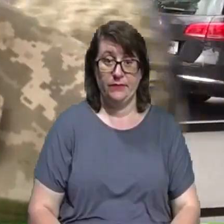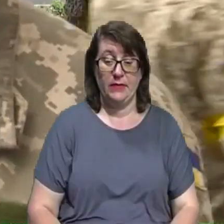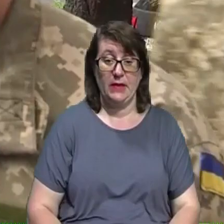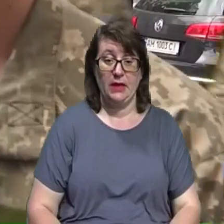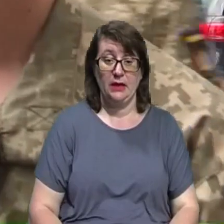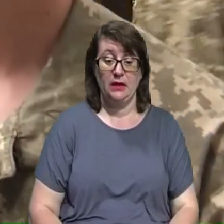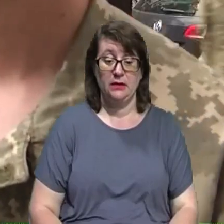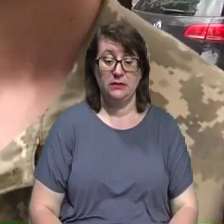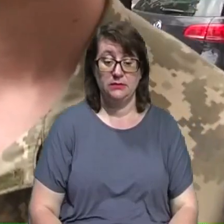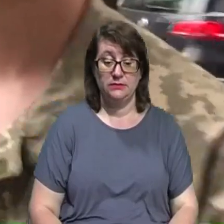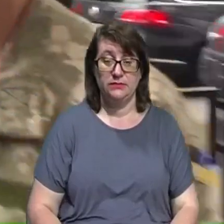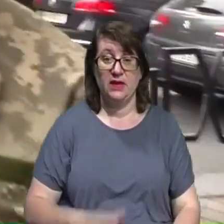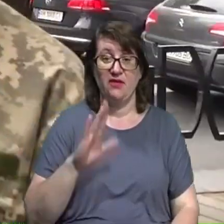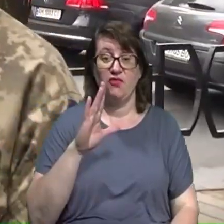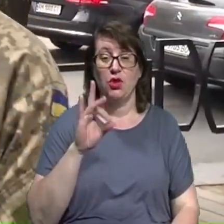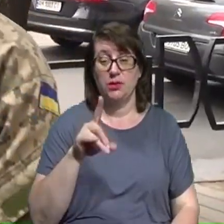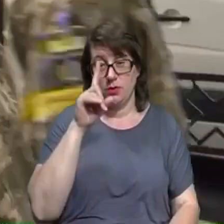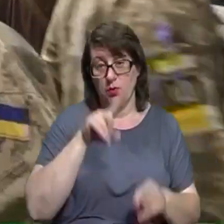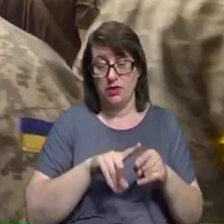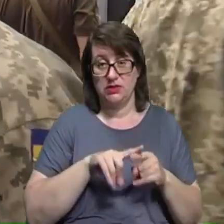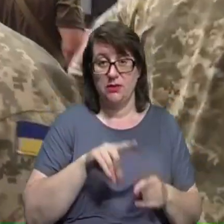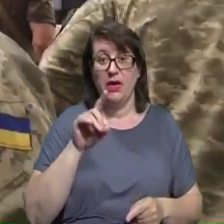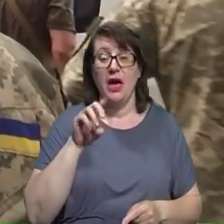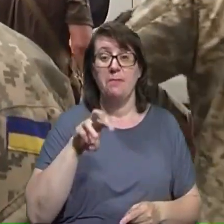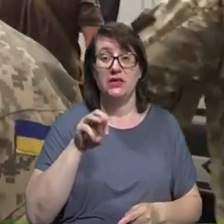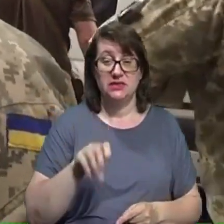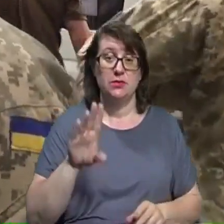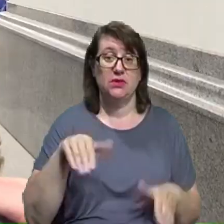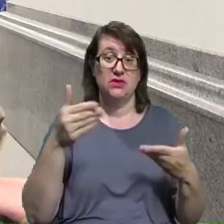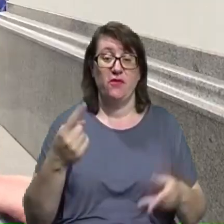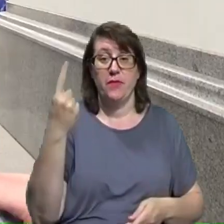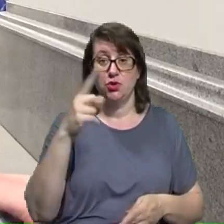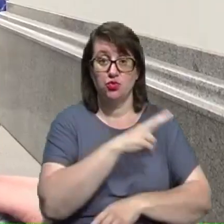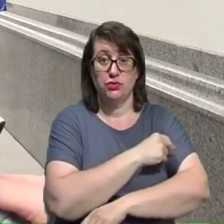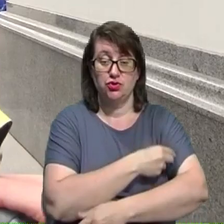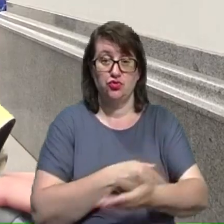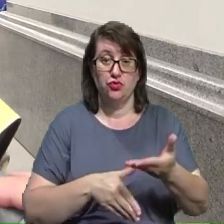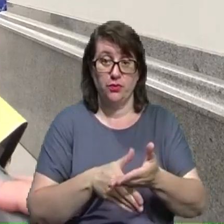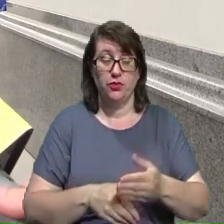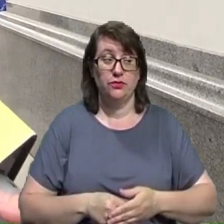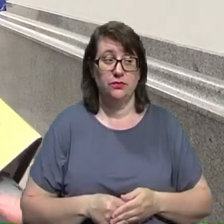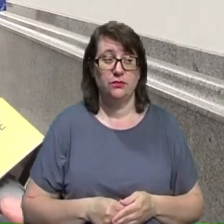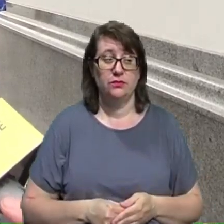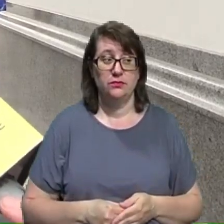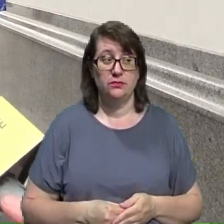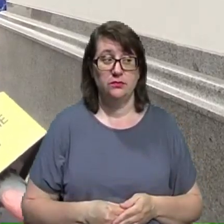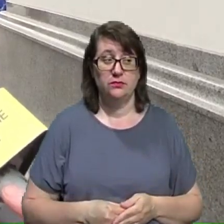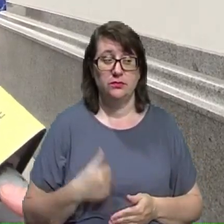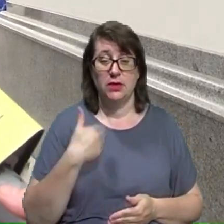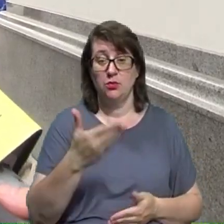Володимир – побратим Максима Сизова. Він надавав йому першу медичну допомогу. «Я йому допомагав,